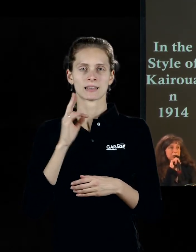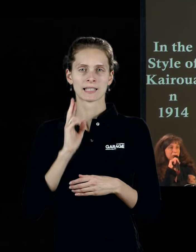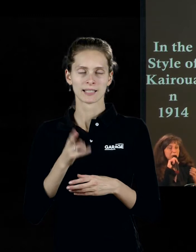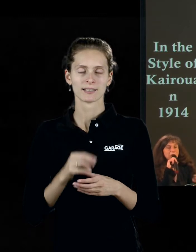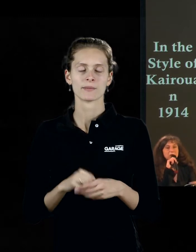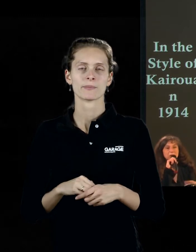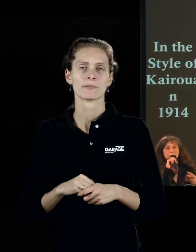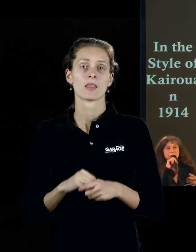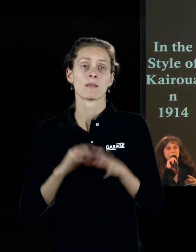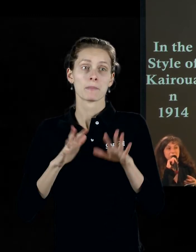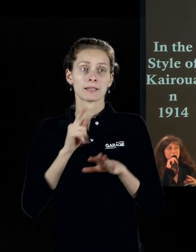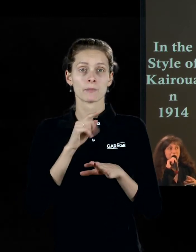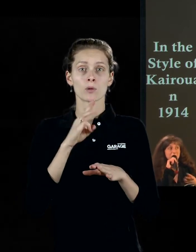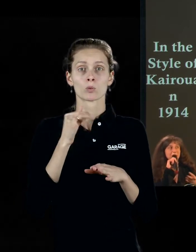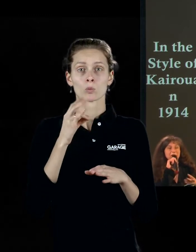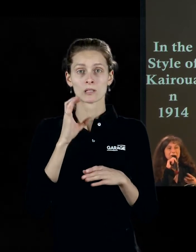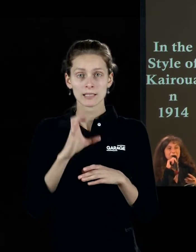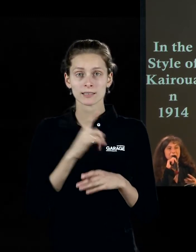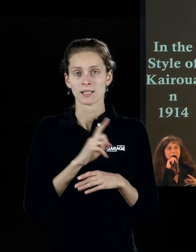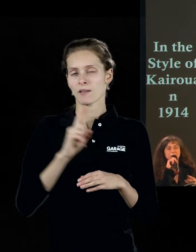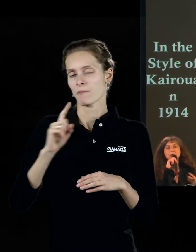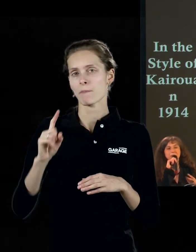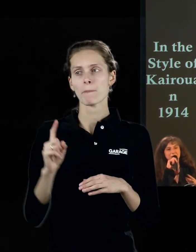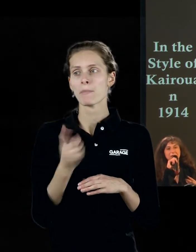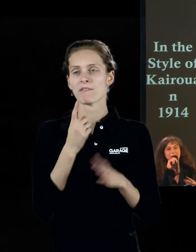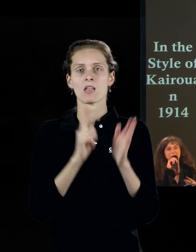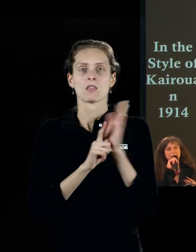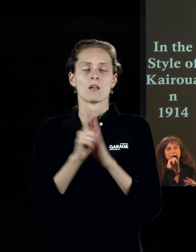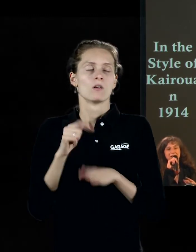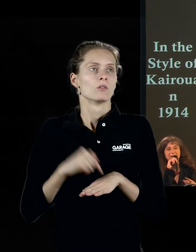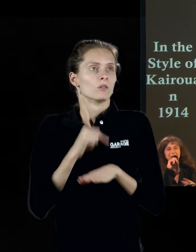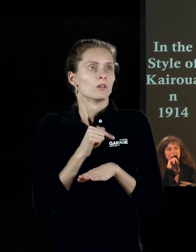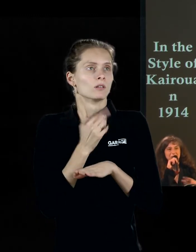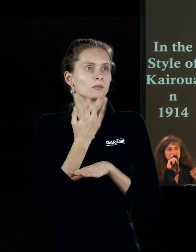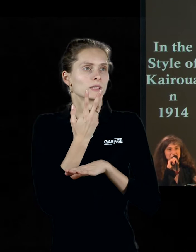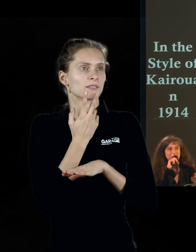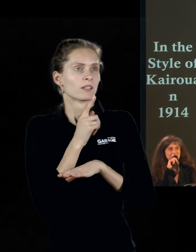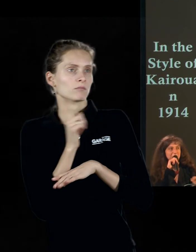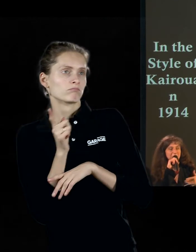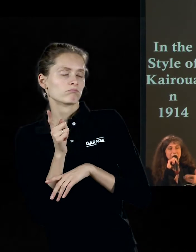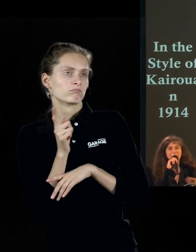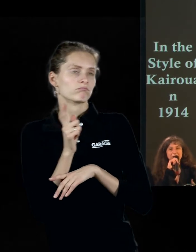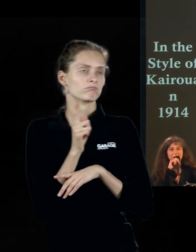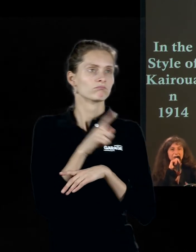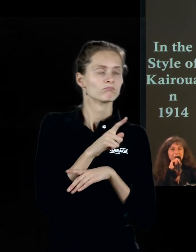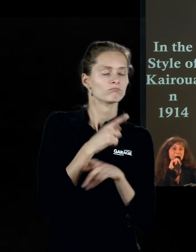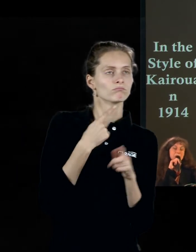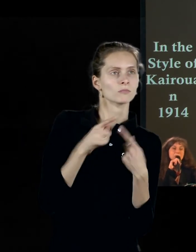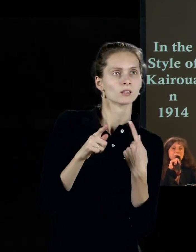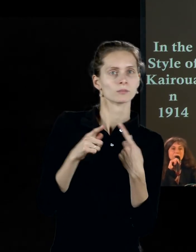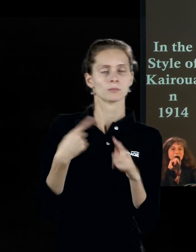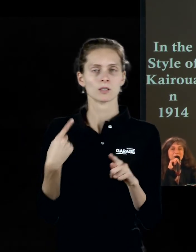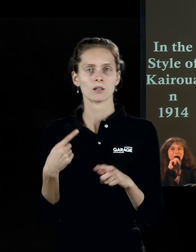И именно в Тунисе он впервые начал чувствовать цвет. Как бы именно вот это невероятное